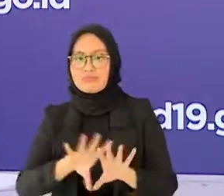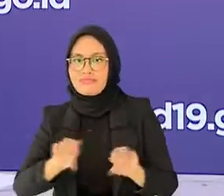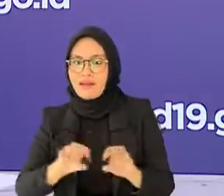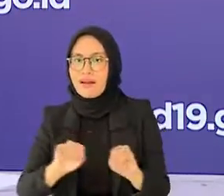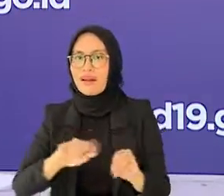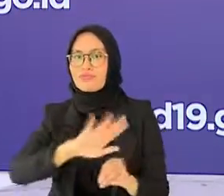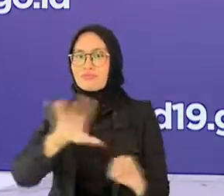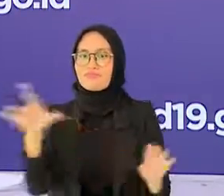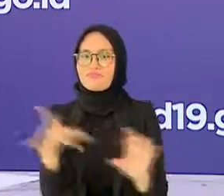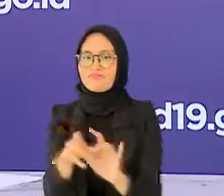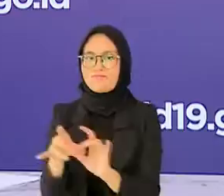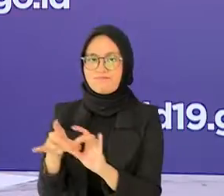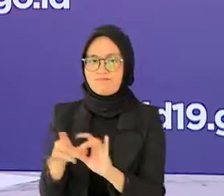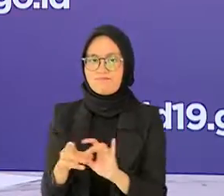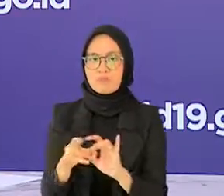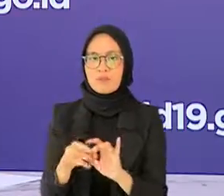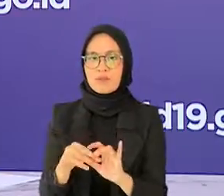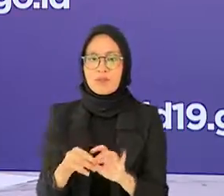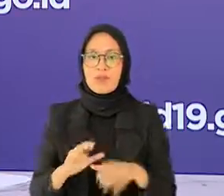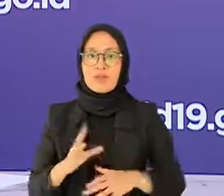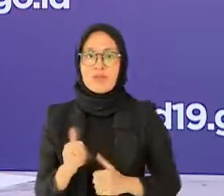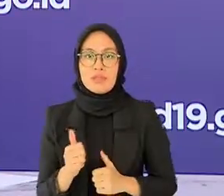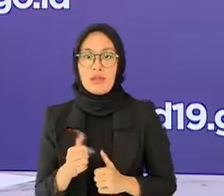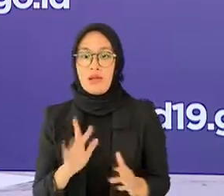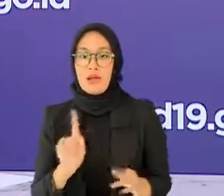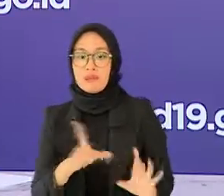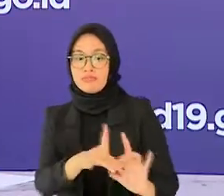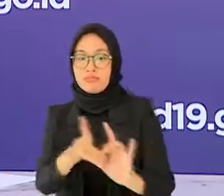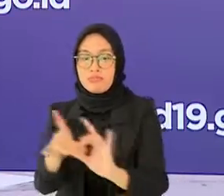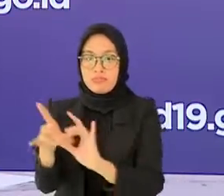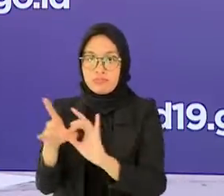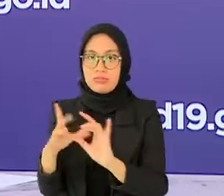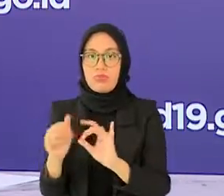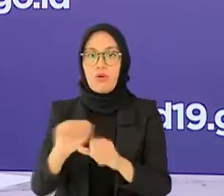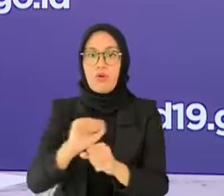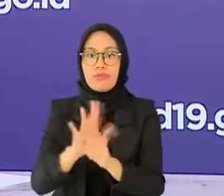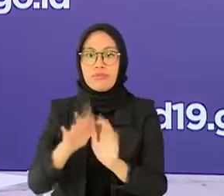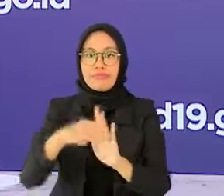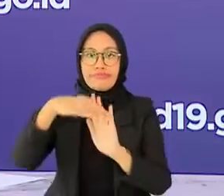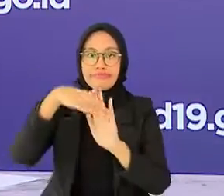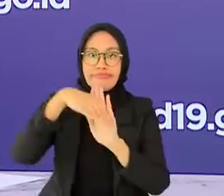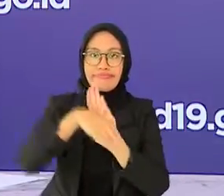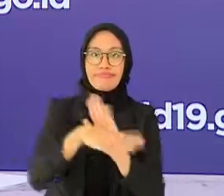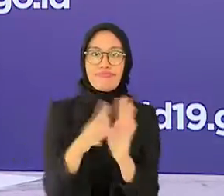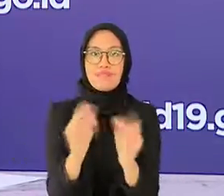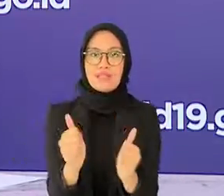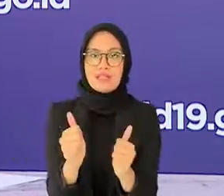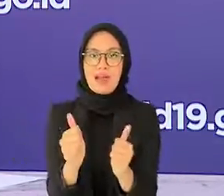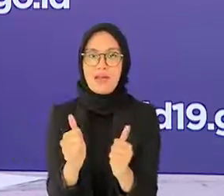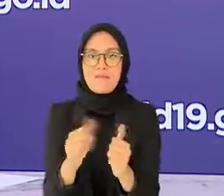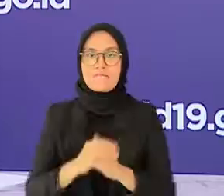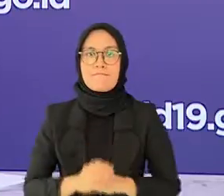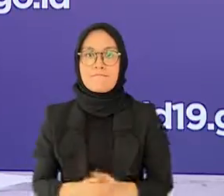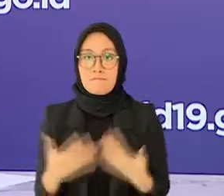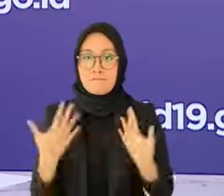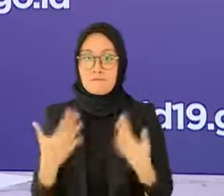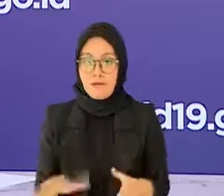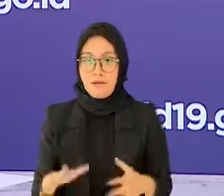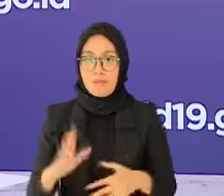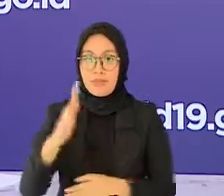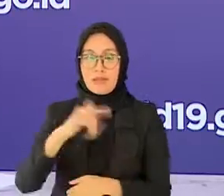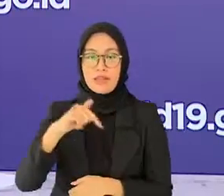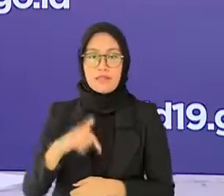dalam usaha menurunkan status penularan COVID-19 di dunia demikian konferensi pers pada hari ini